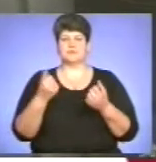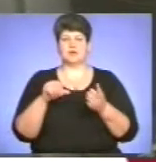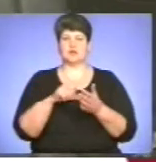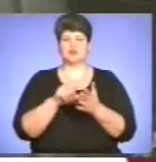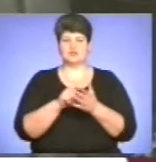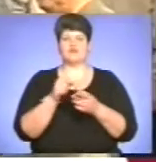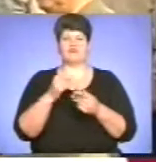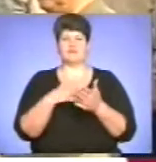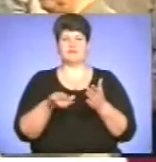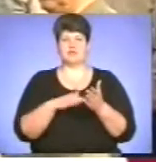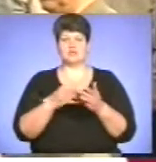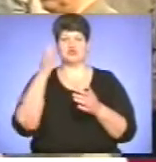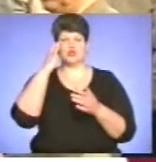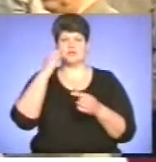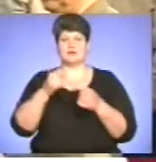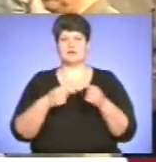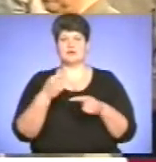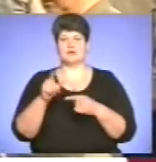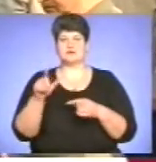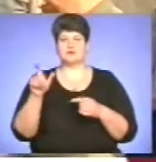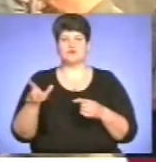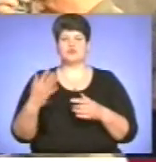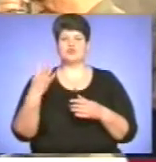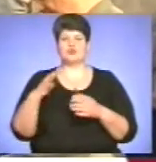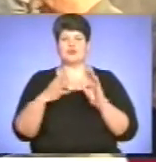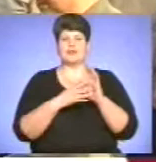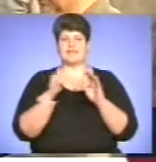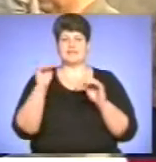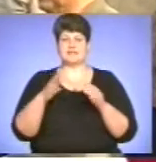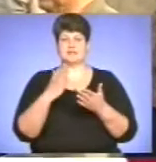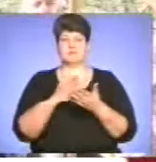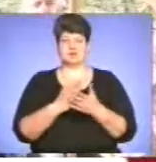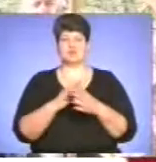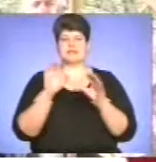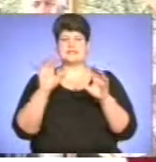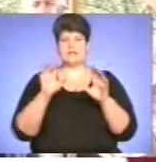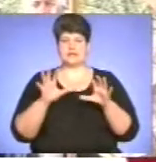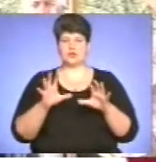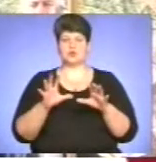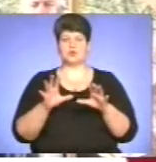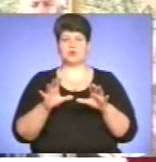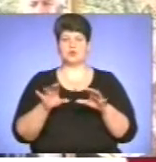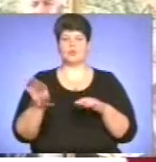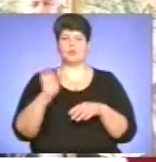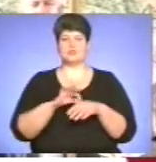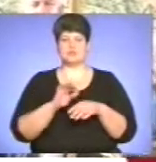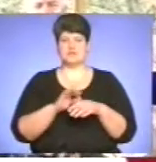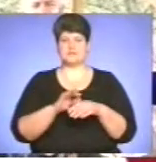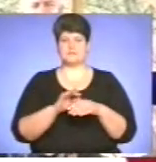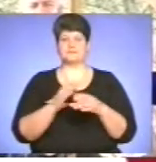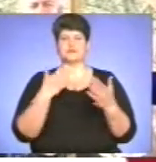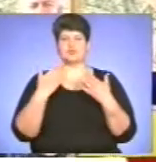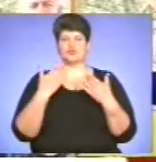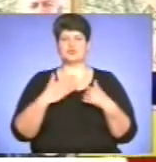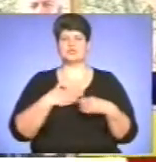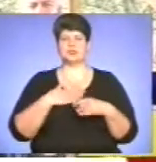наслідків Чорнобильської катастрофи. 49 тисяч мають статус постраждалих. Відношення наших краян до